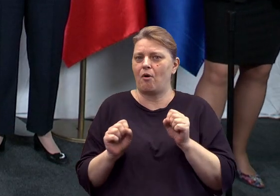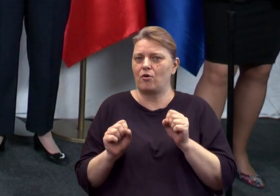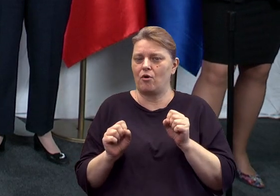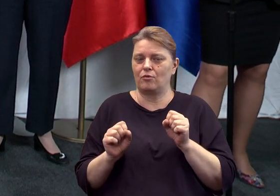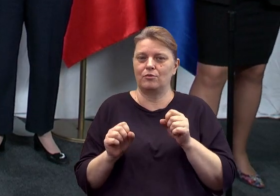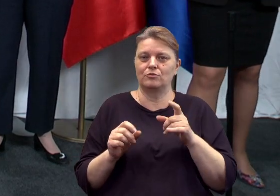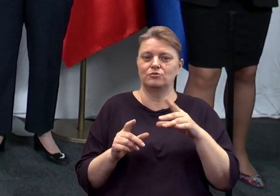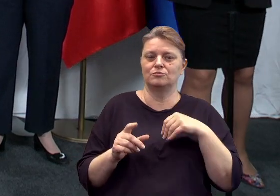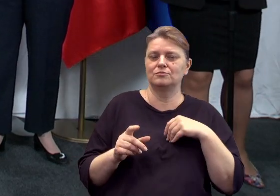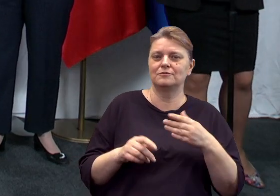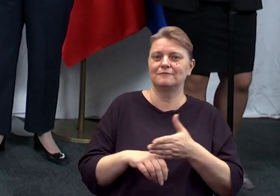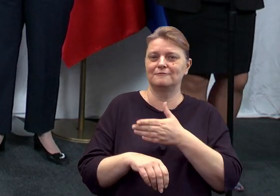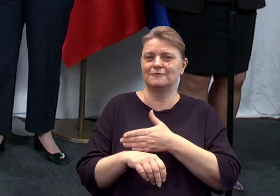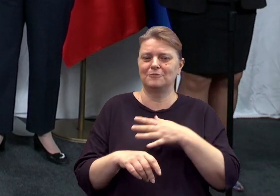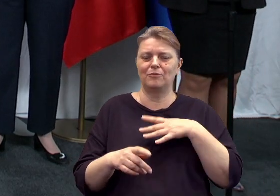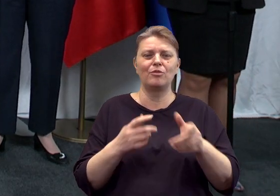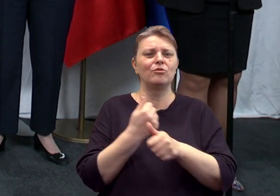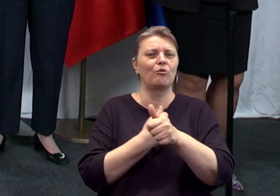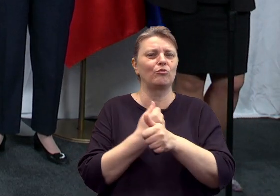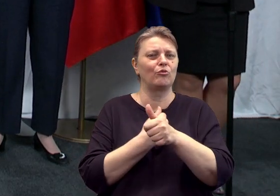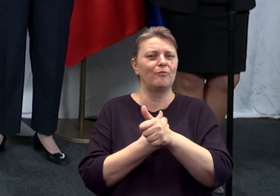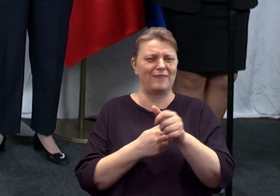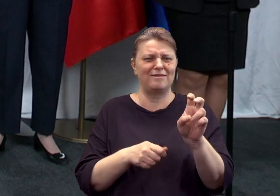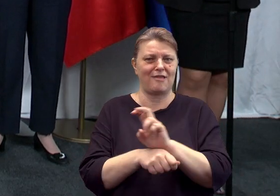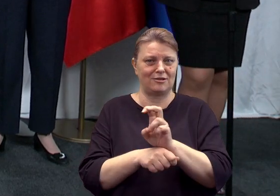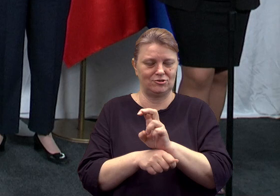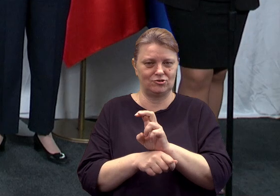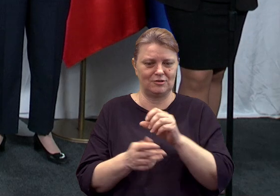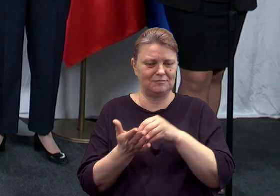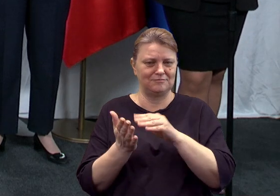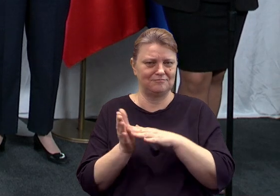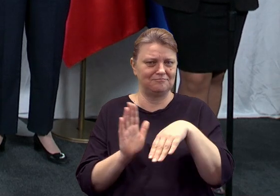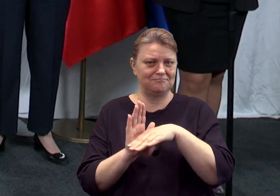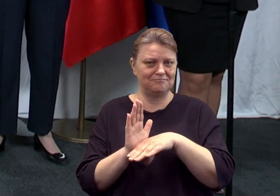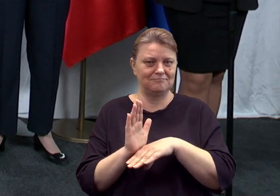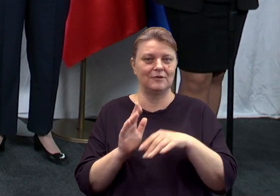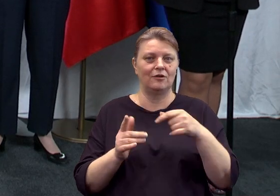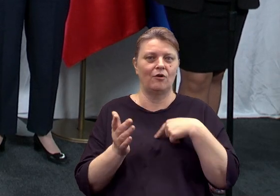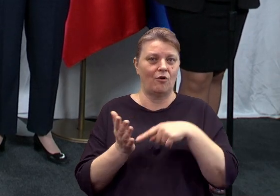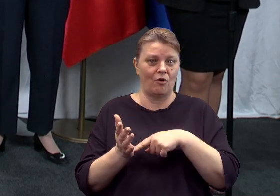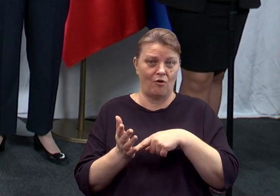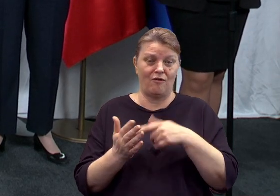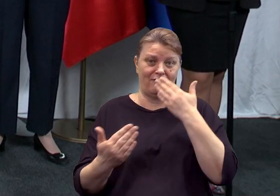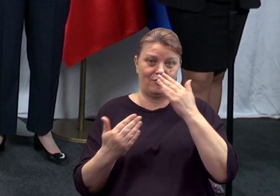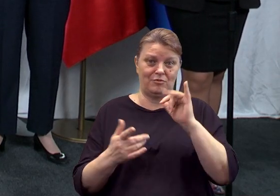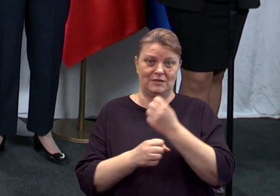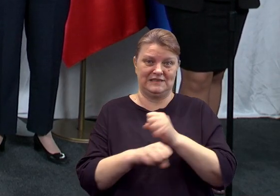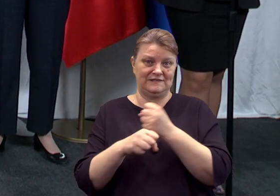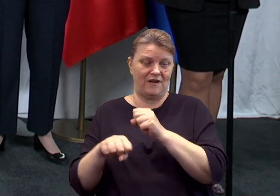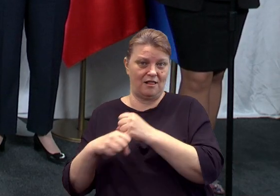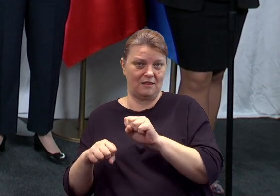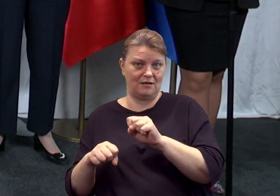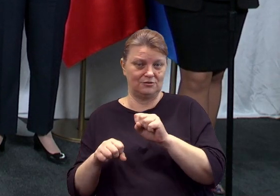państwo napisali w dokumencie tym technicznym, będą oznaczać po prostu zwolnienia. Chciałam